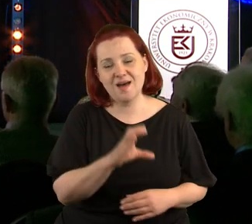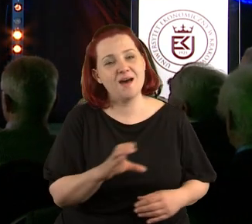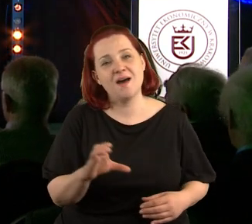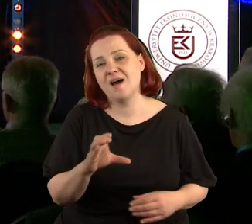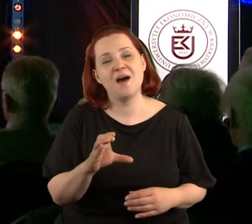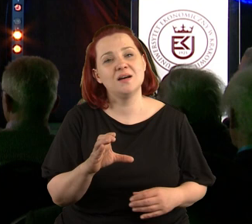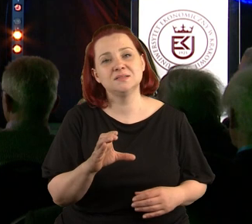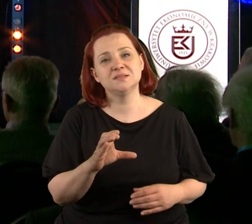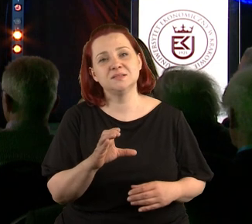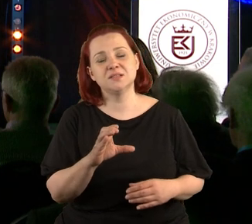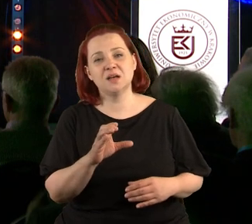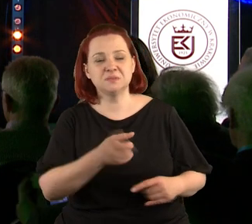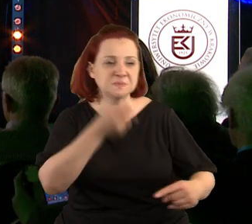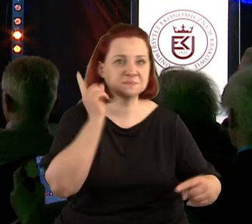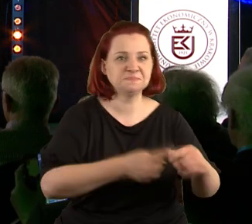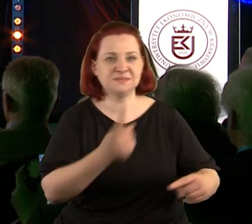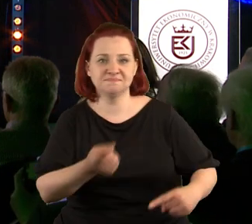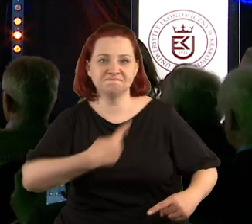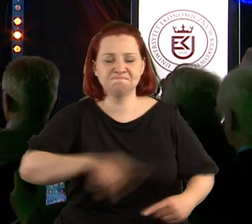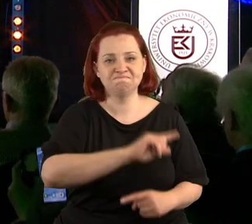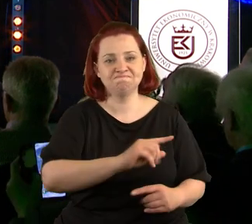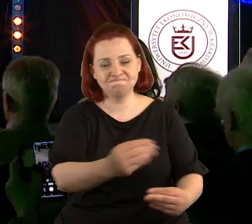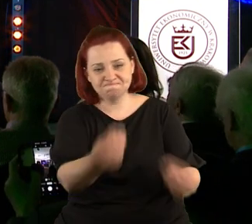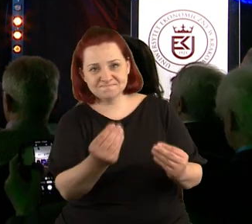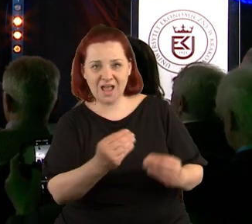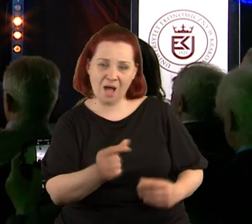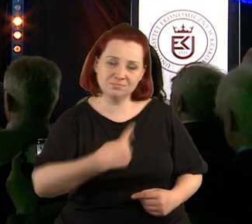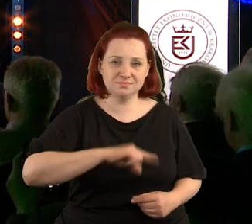tresuje nas do tego, żebyśmy byli ślepcami.